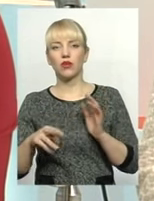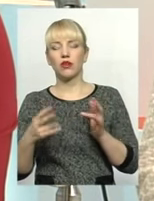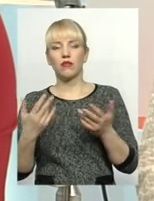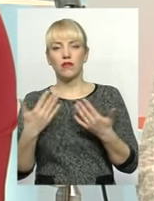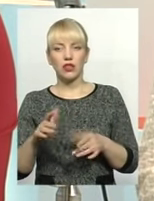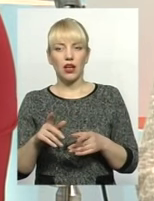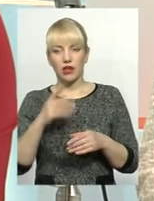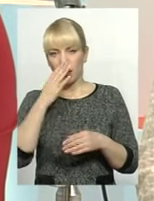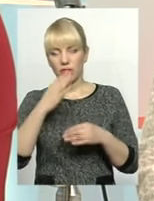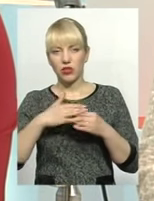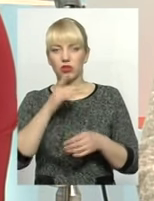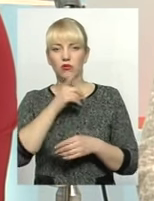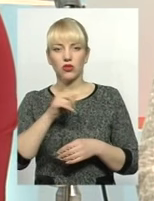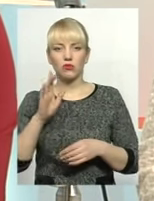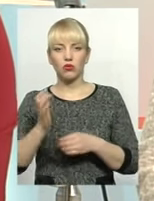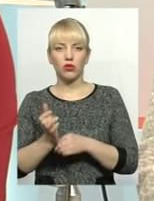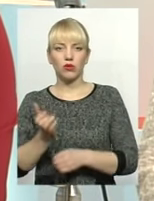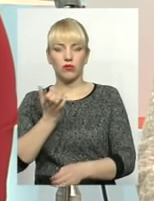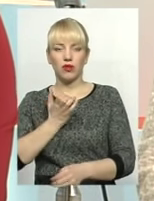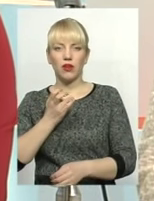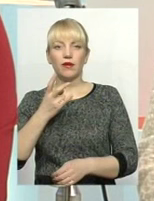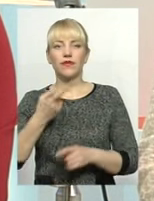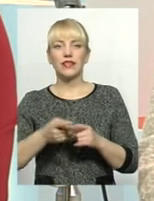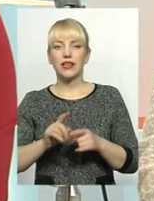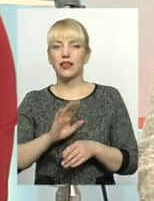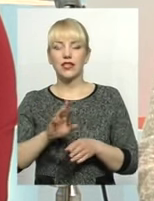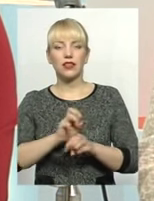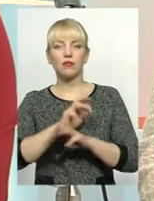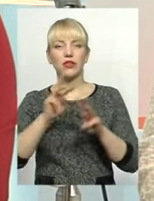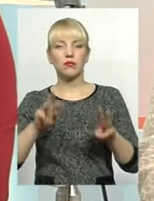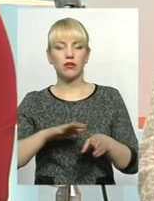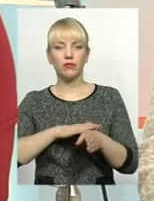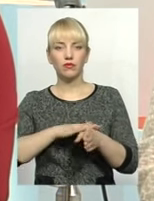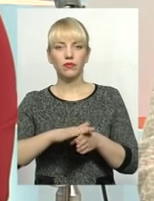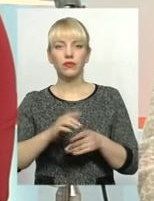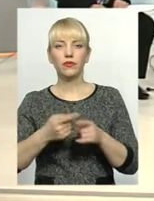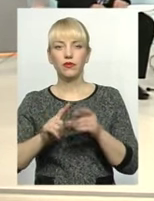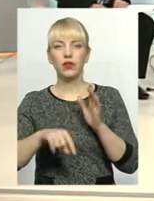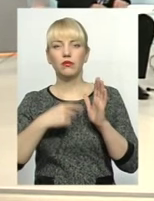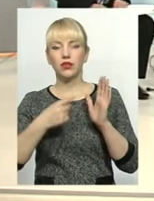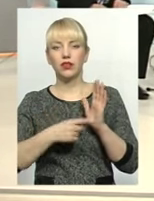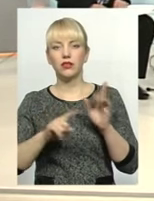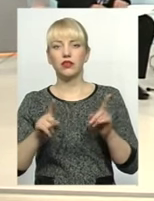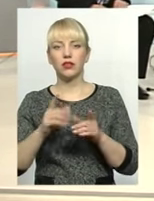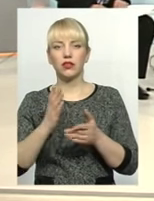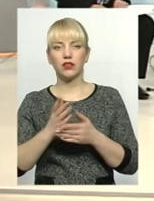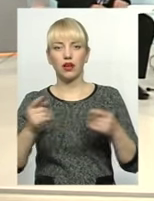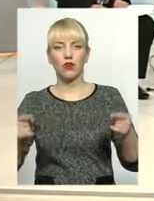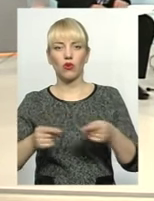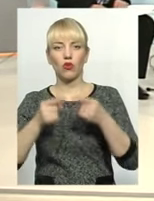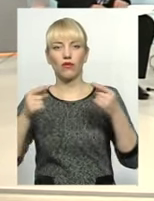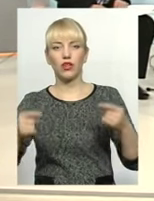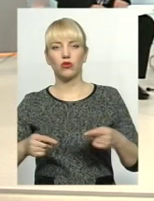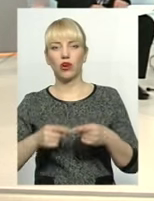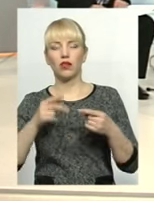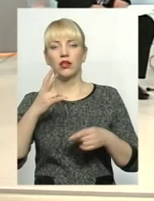найближчим часом поступити. Звісно, що це не забезпечить повною мірою ті питання, які у нас є конфліктогенними, але я